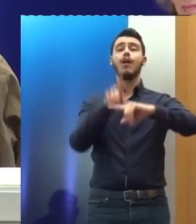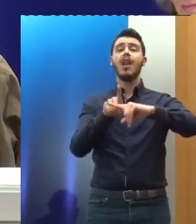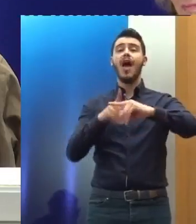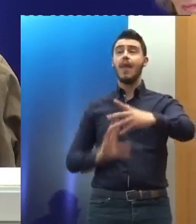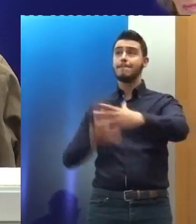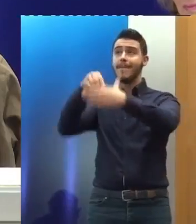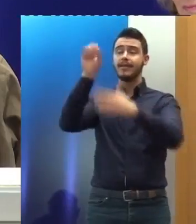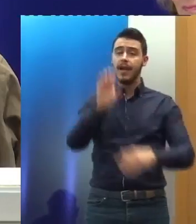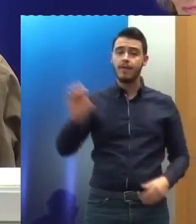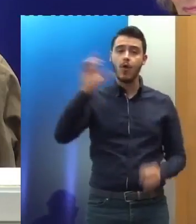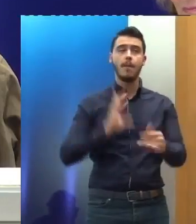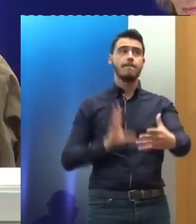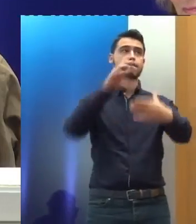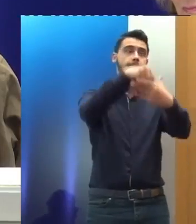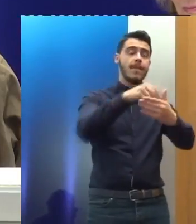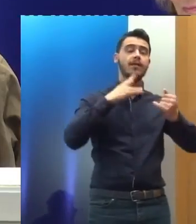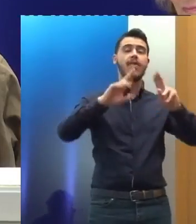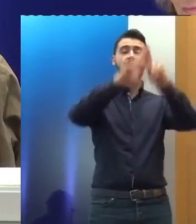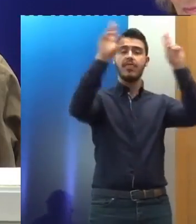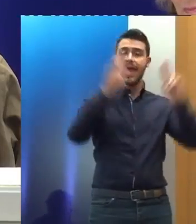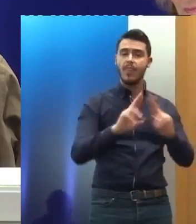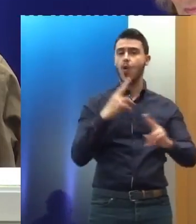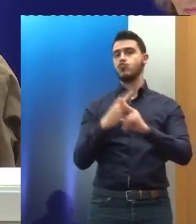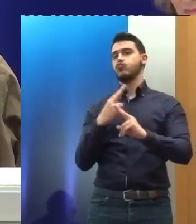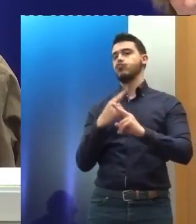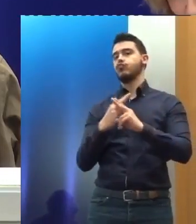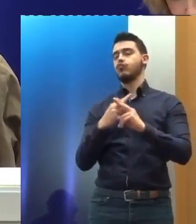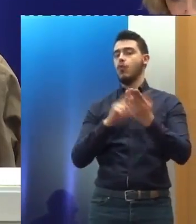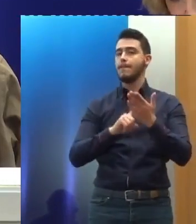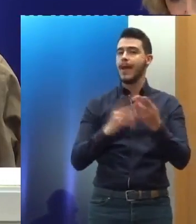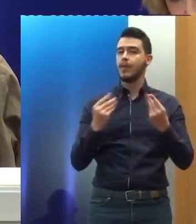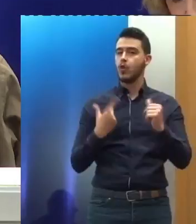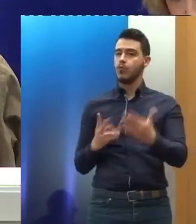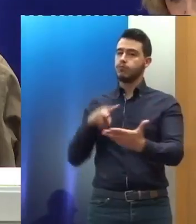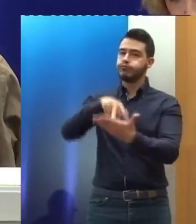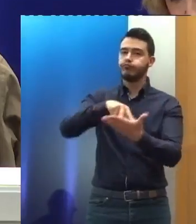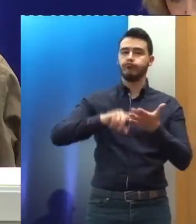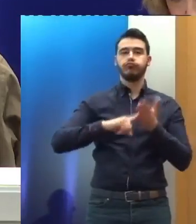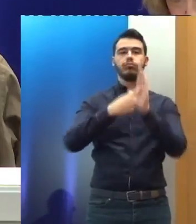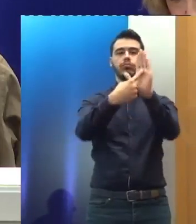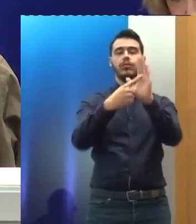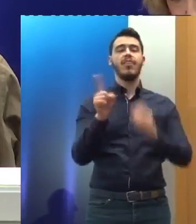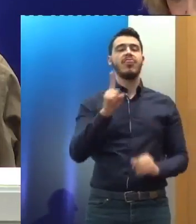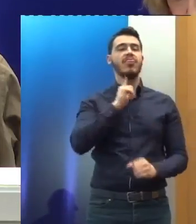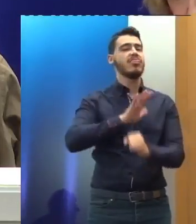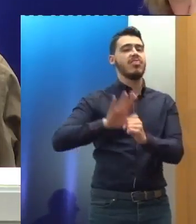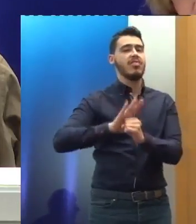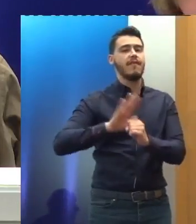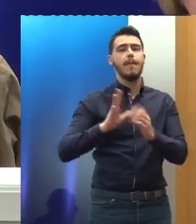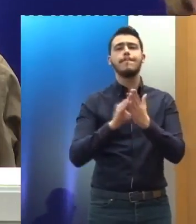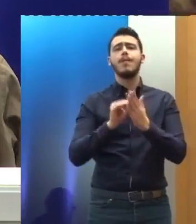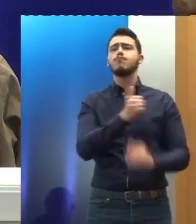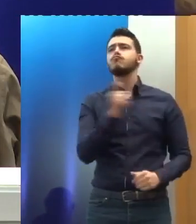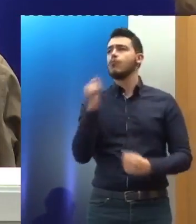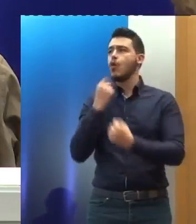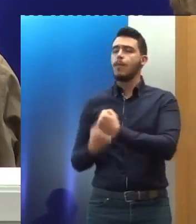όργανα αυτά. Δηλαδή, δεν αρκεί μόνο να έχουμε μια πάρα πολύ καλή υποστήριξη κάθε φορά